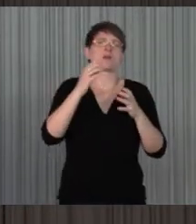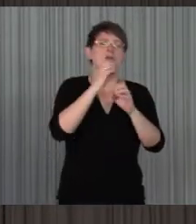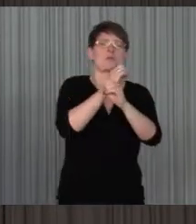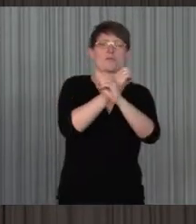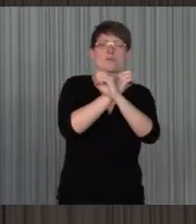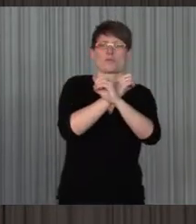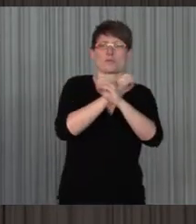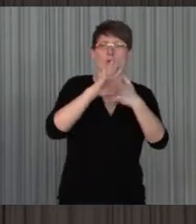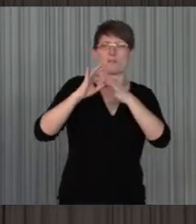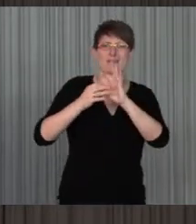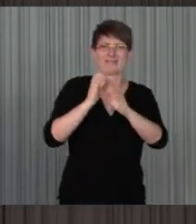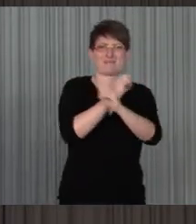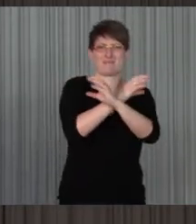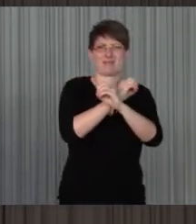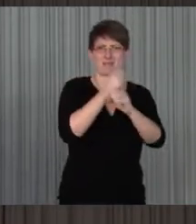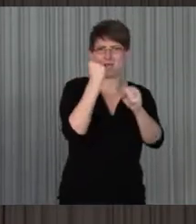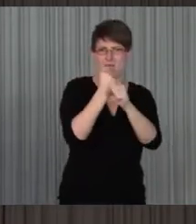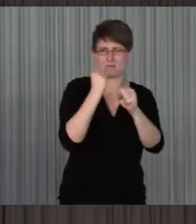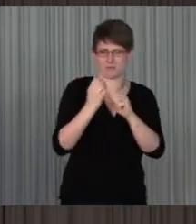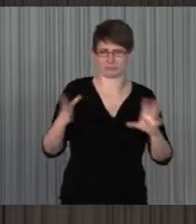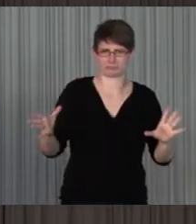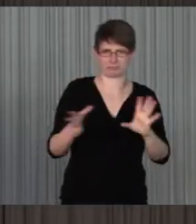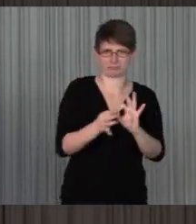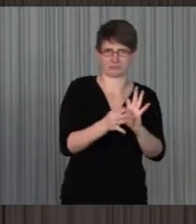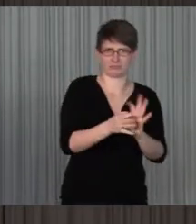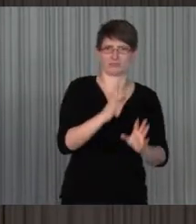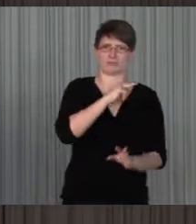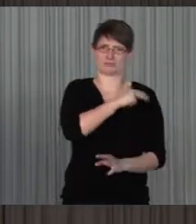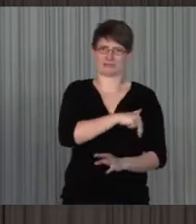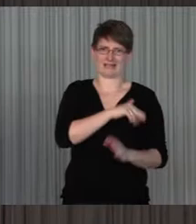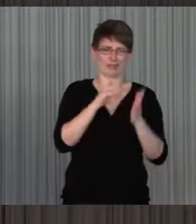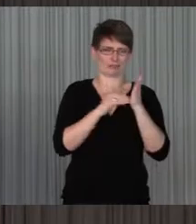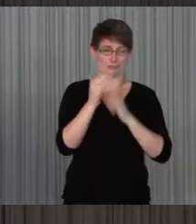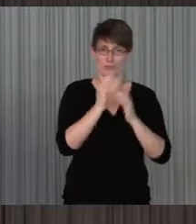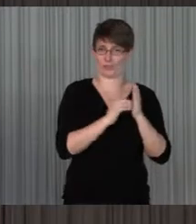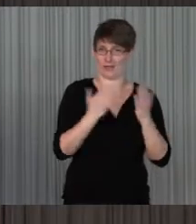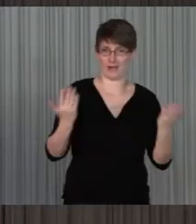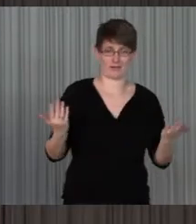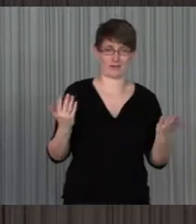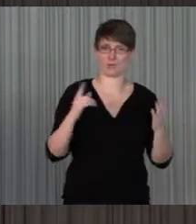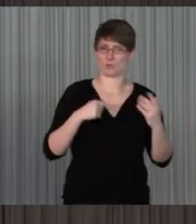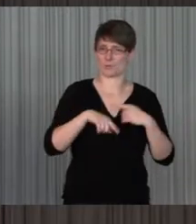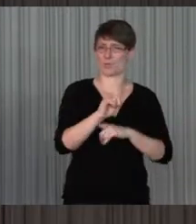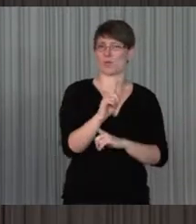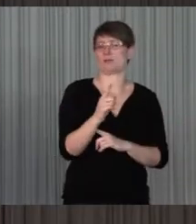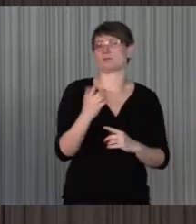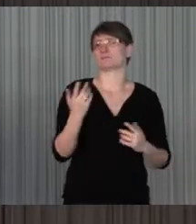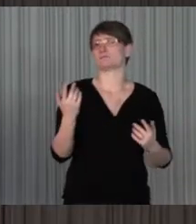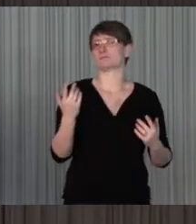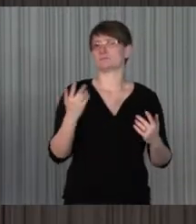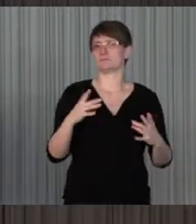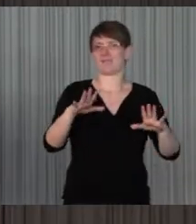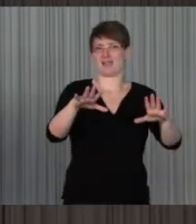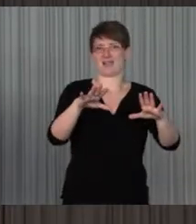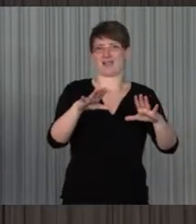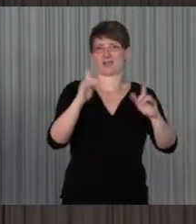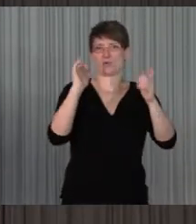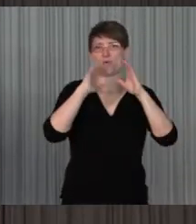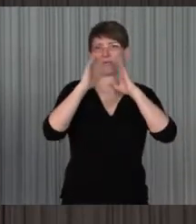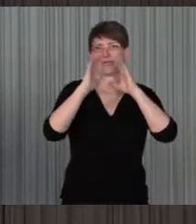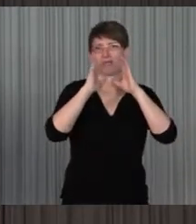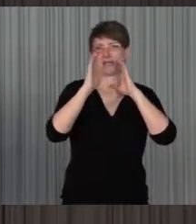Medienarbeit erreichen und sozial strukturell das eben die aktive Teilnahme am